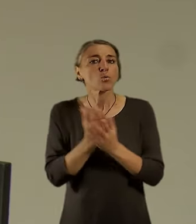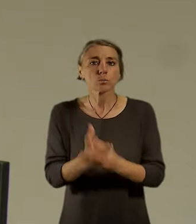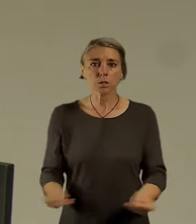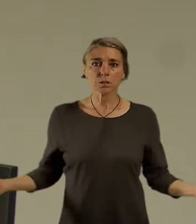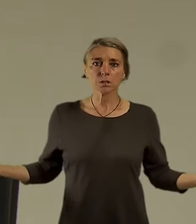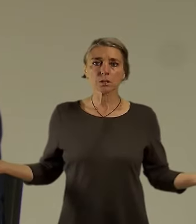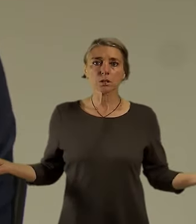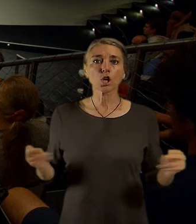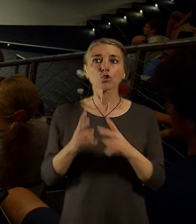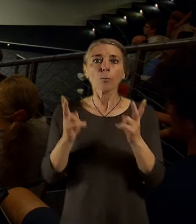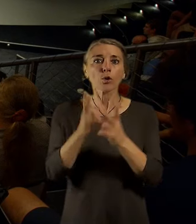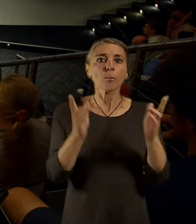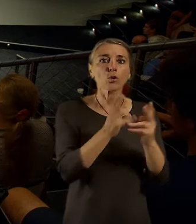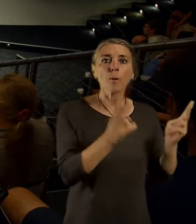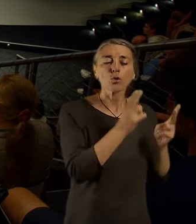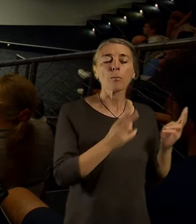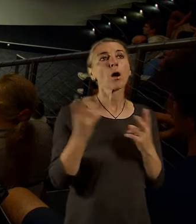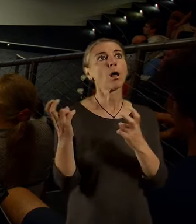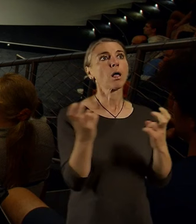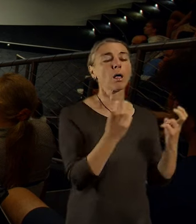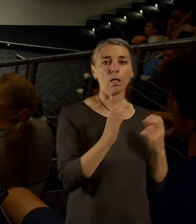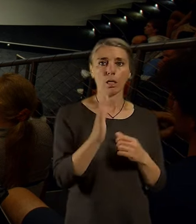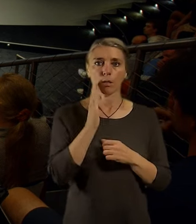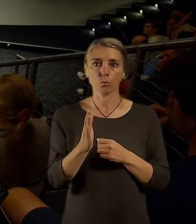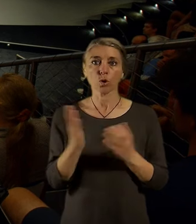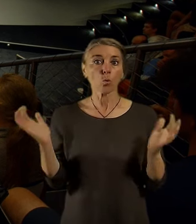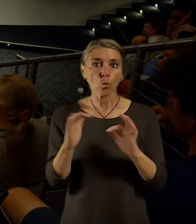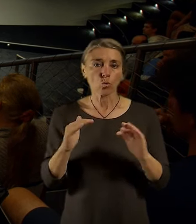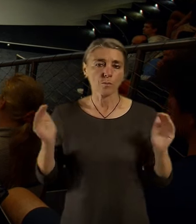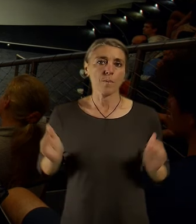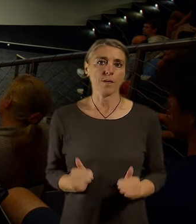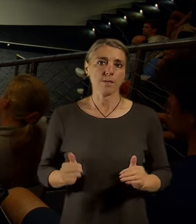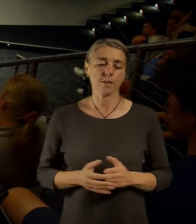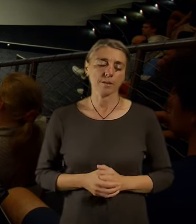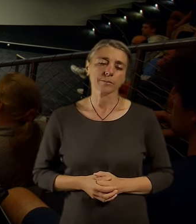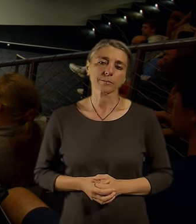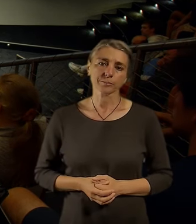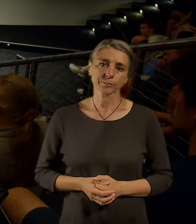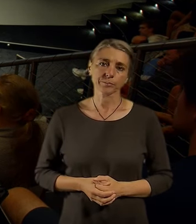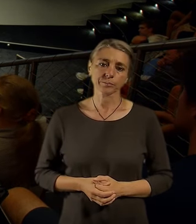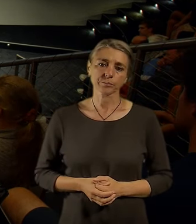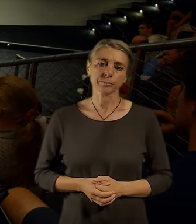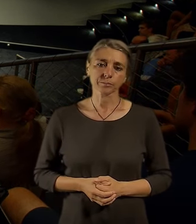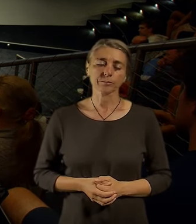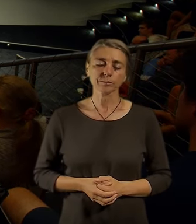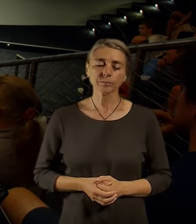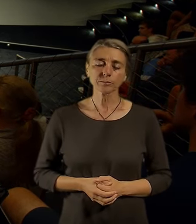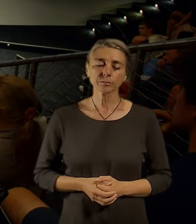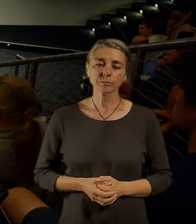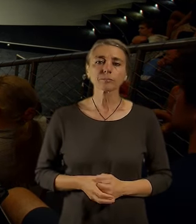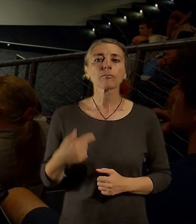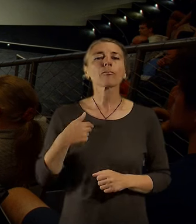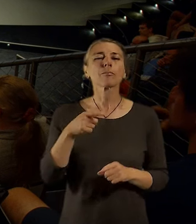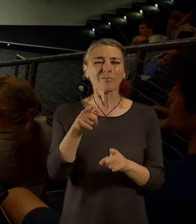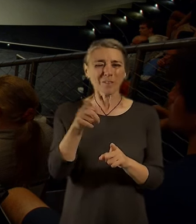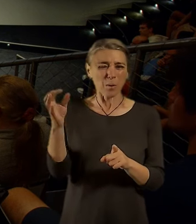Děkuju. Tak poprosím další dotaz, pokud někdo máte. Tak tady prosím. Dobrý den. Dobrý den. Já bych nejdřív zareagoval na tenhle